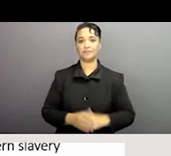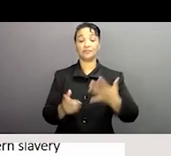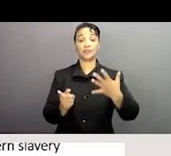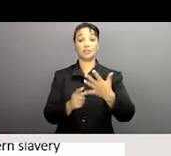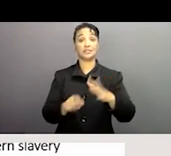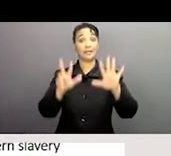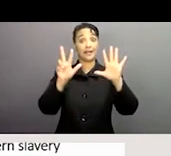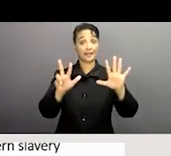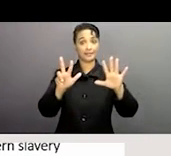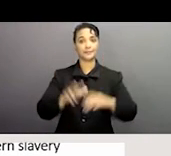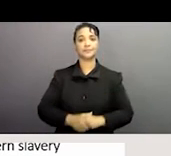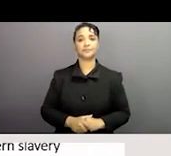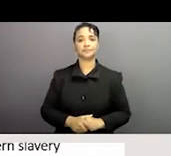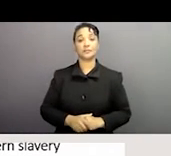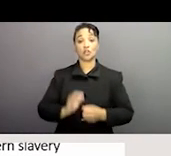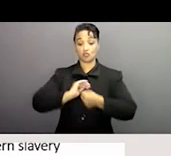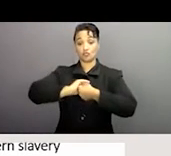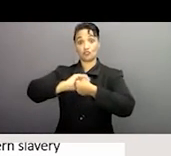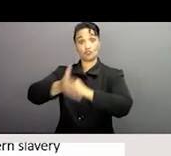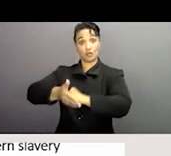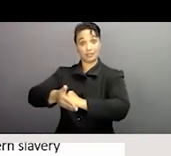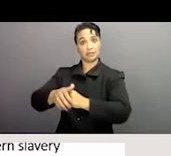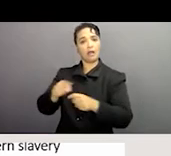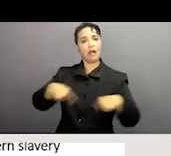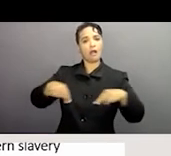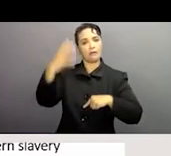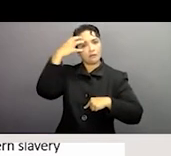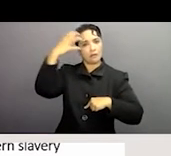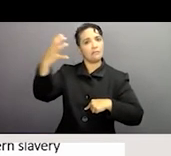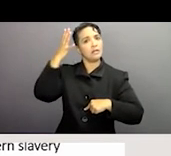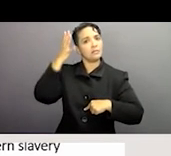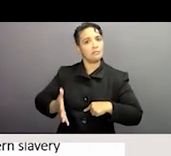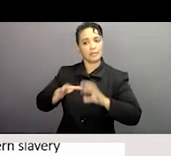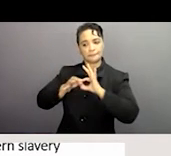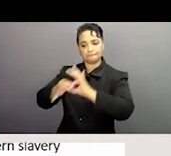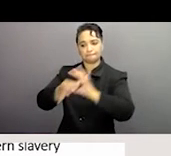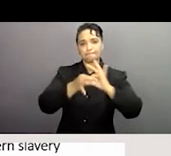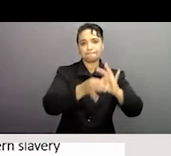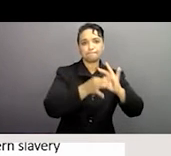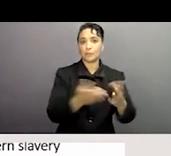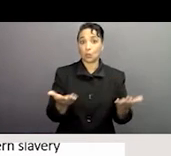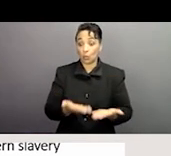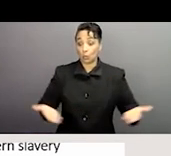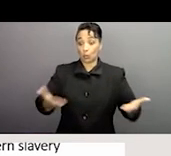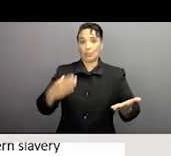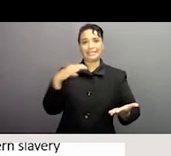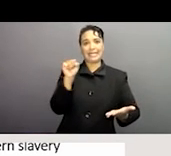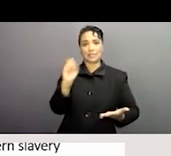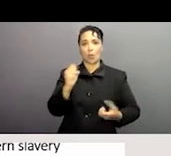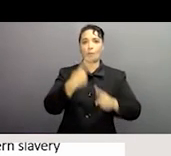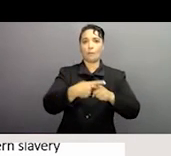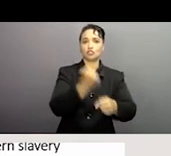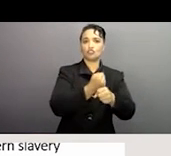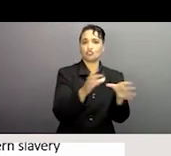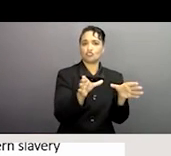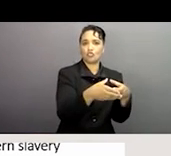principe numéro 8 en facilitant cette protection les états doivent coopérer d'une manière active avec des ONG aussi bien que le